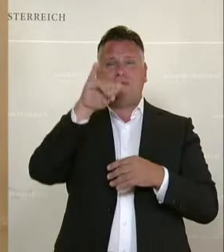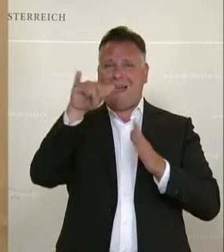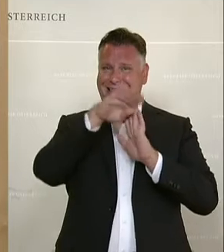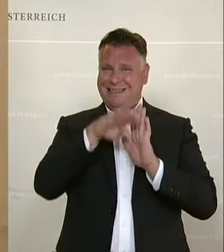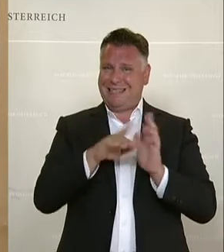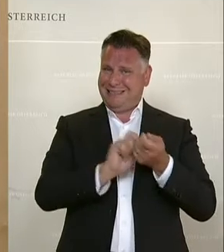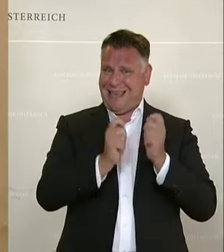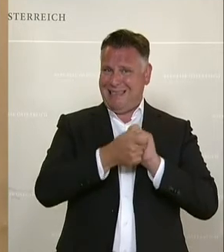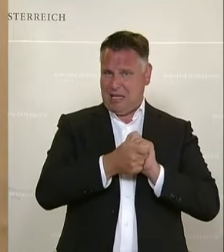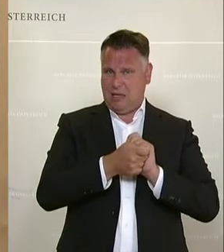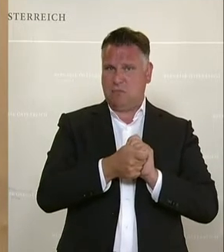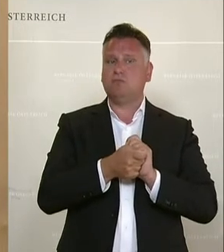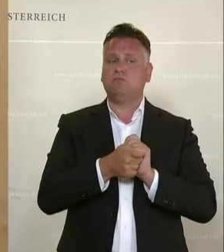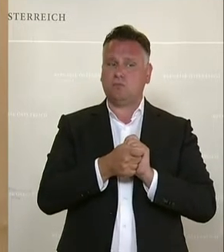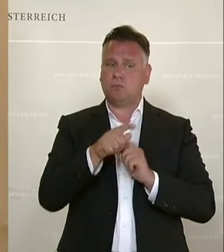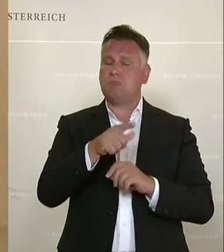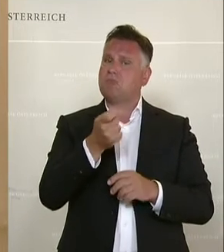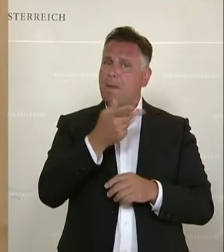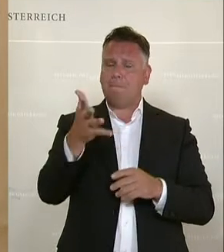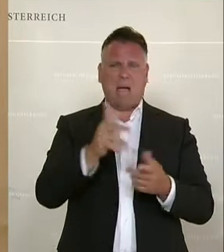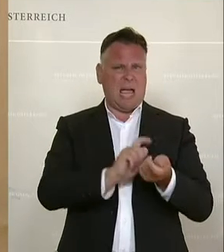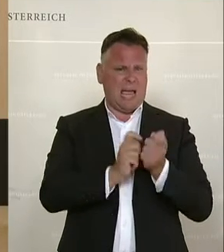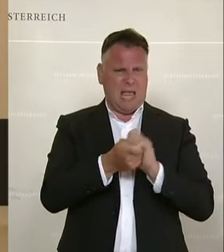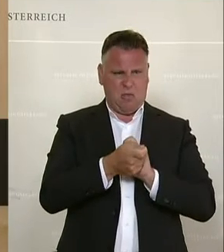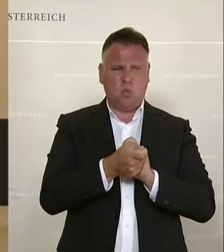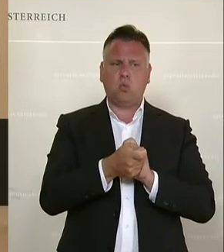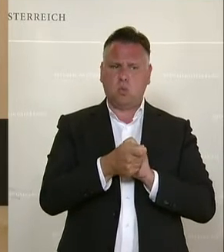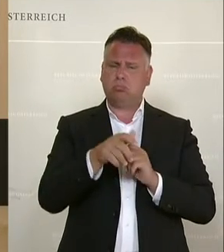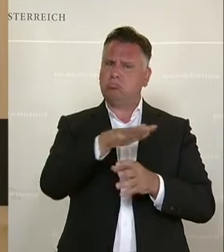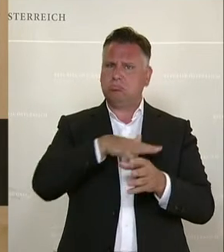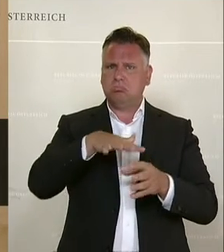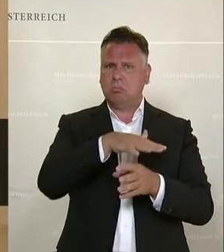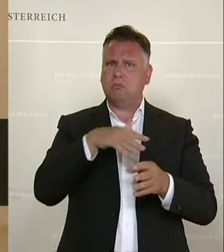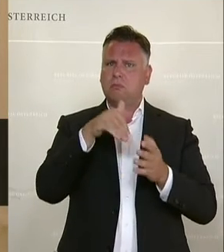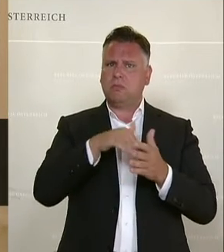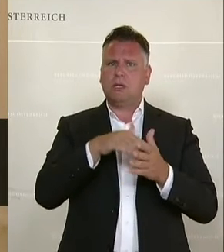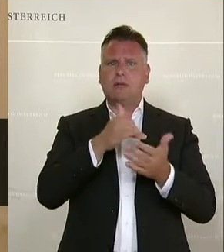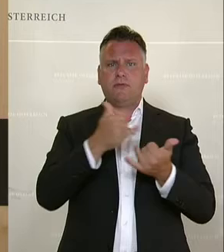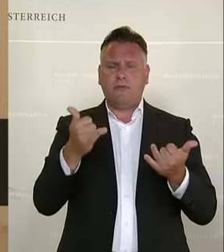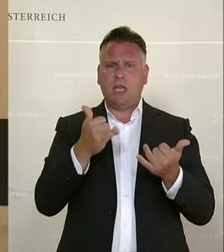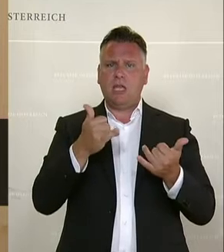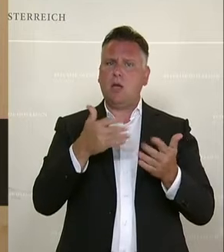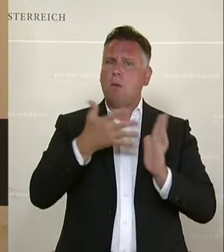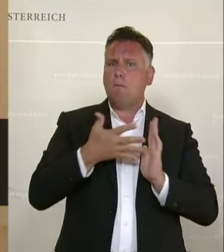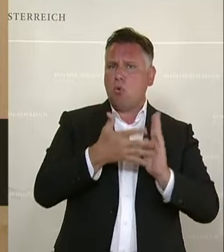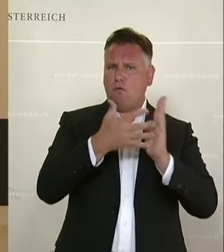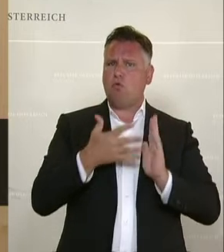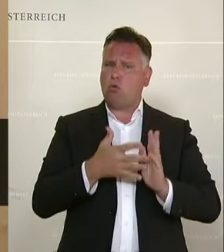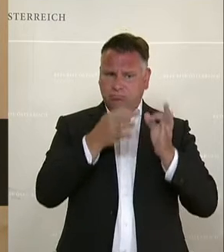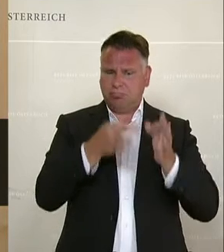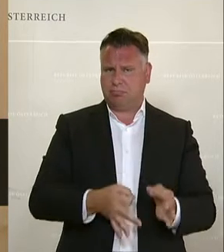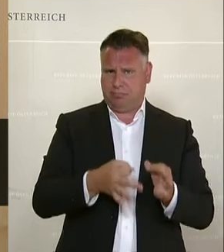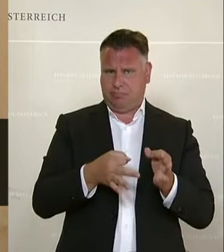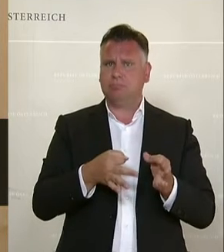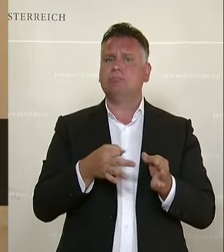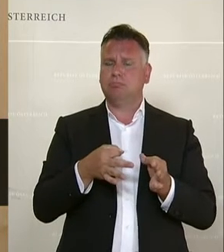wird. Ja, es sind ein paar Änderungen rund um die Bestimmungen mit der Zuverlässigkeitsprüfung. Vor